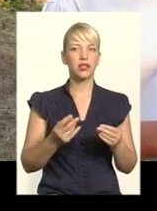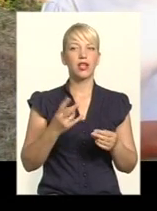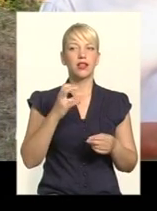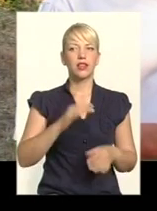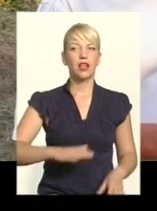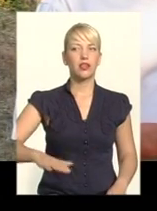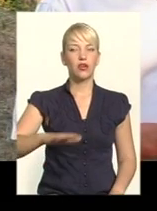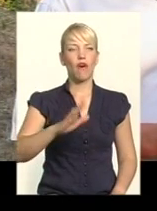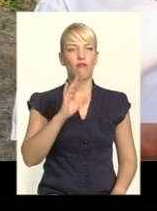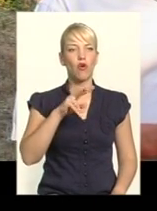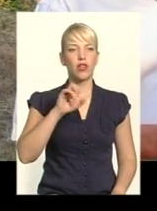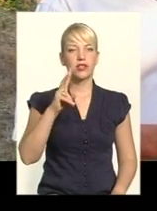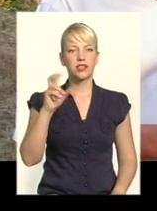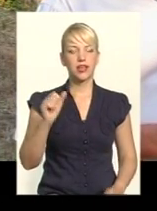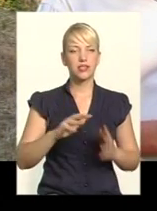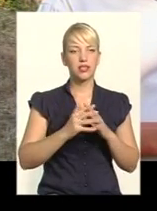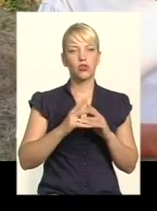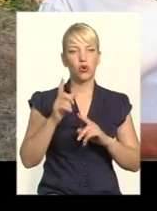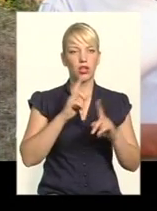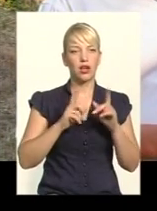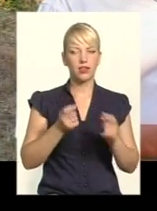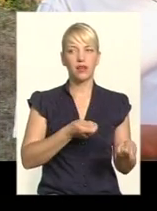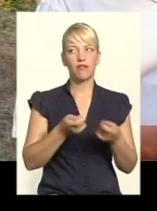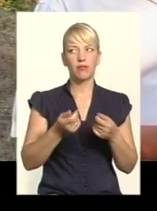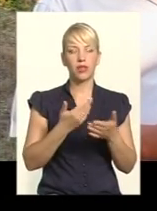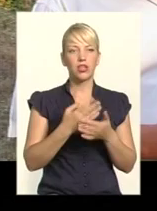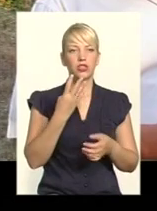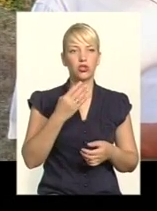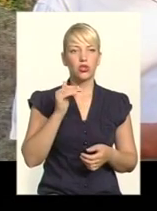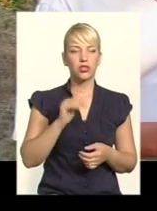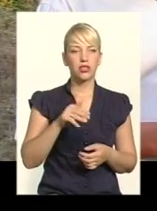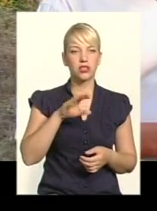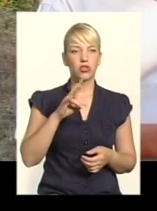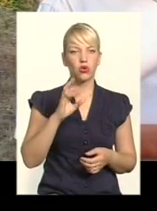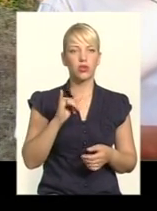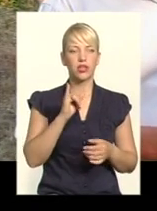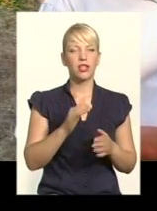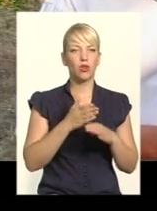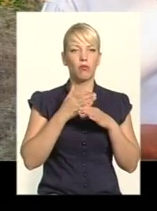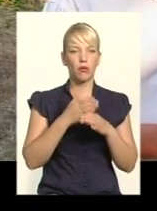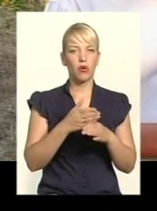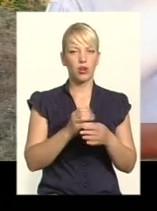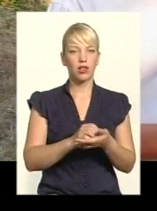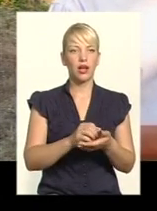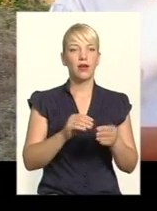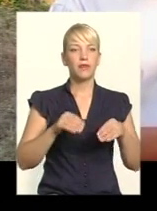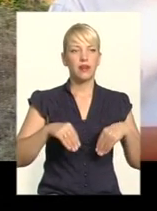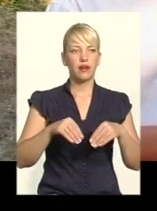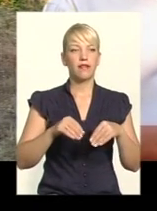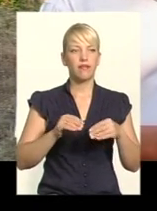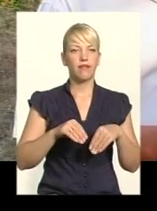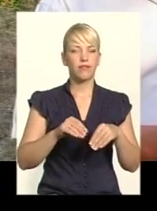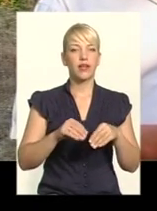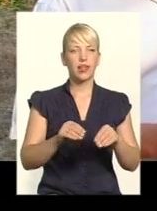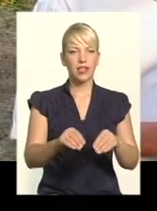територію Болинської сільської ради вивезла десь біля 4 тисяч тонн і допомогла вкласти посипковий матеріал. Люди